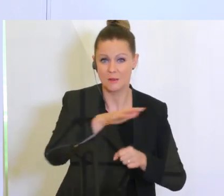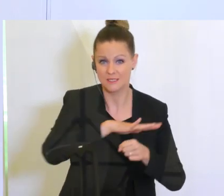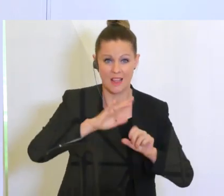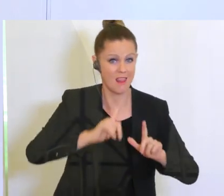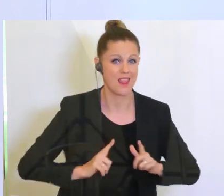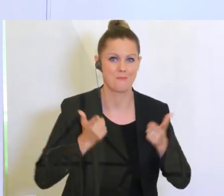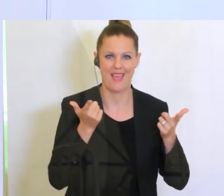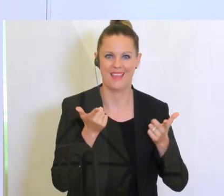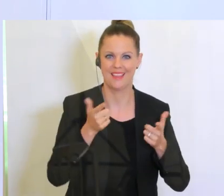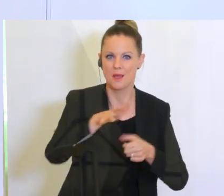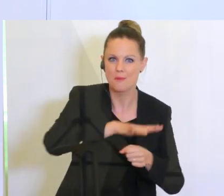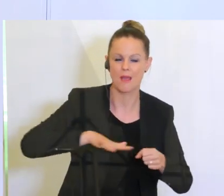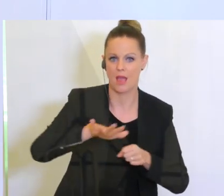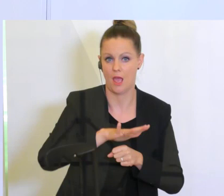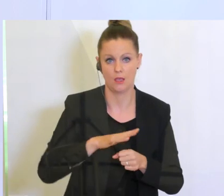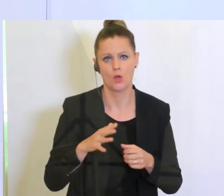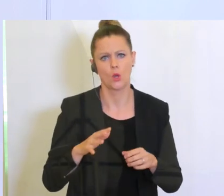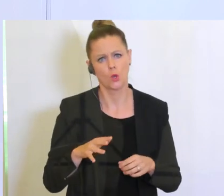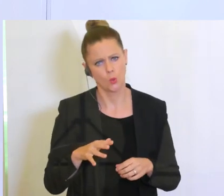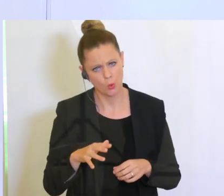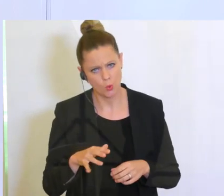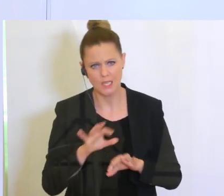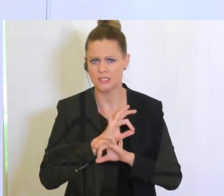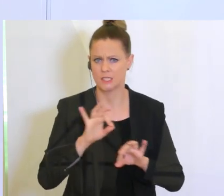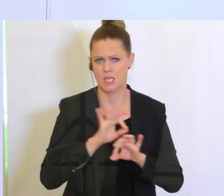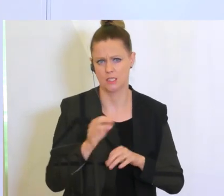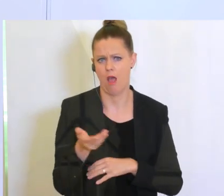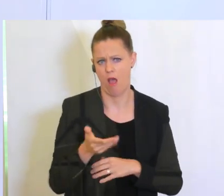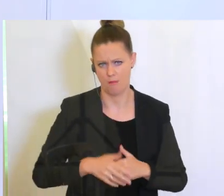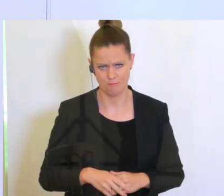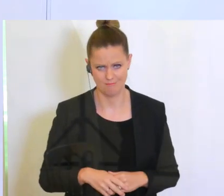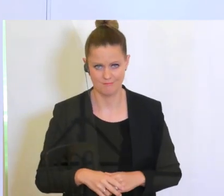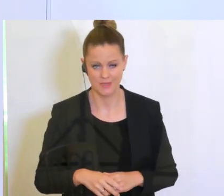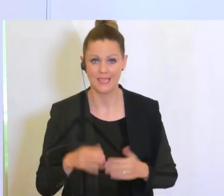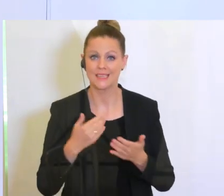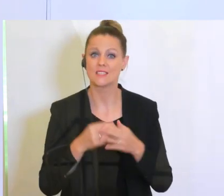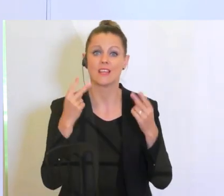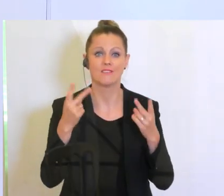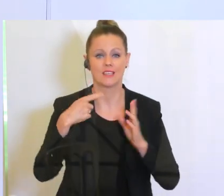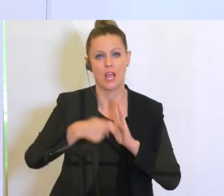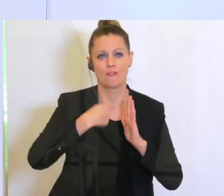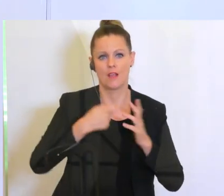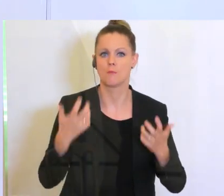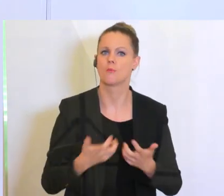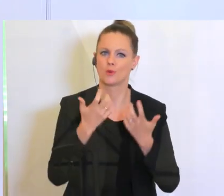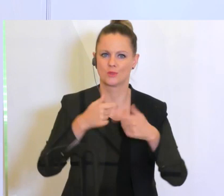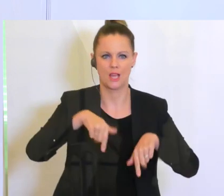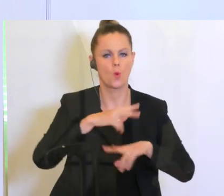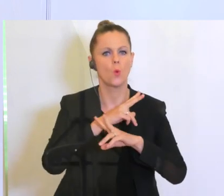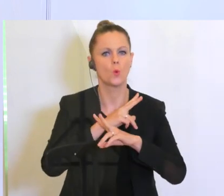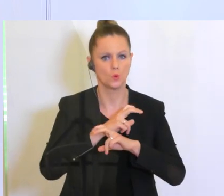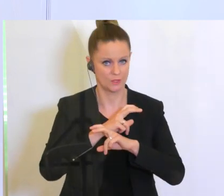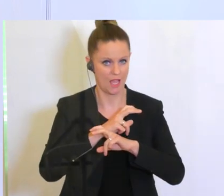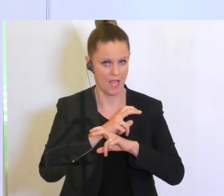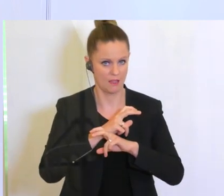lebendige sehr, sehr viel ärmer. Es ist wichtig, dass die Filmproduktion in Österreich